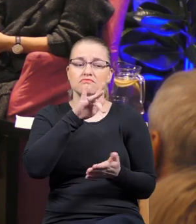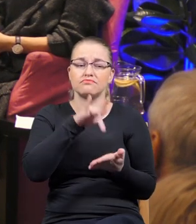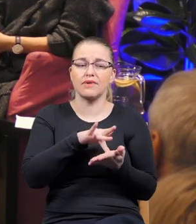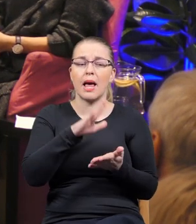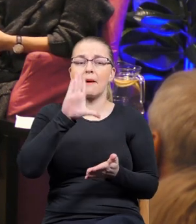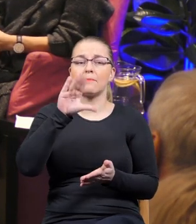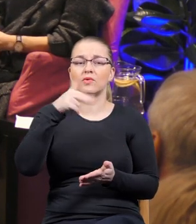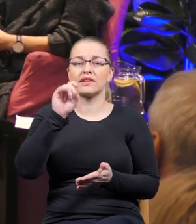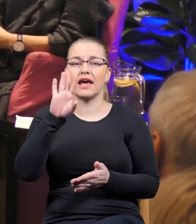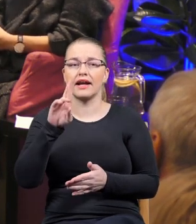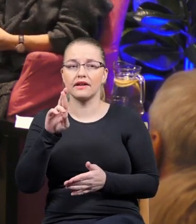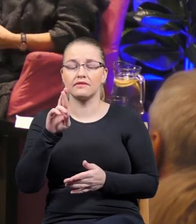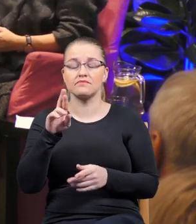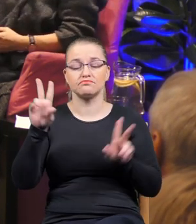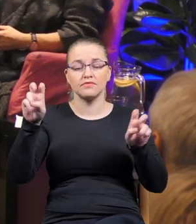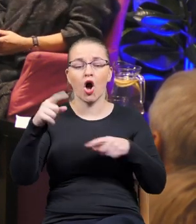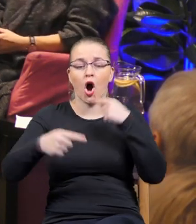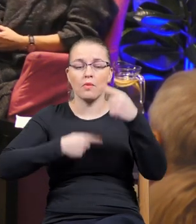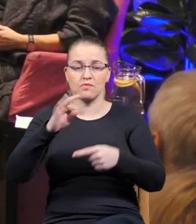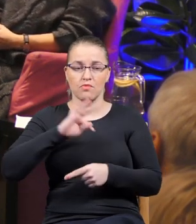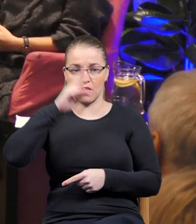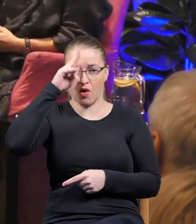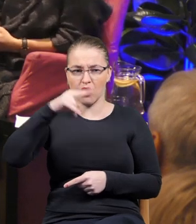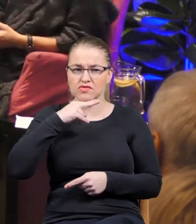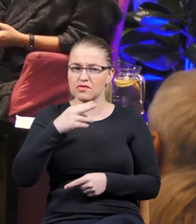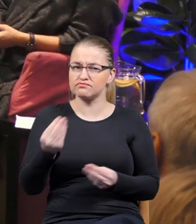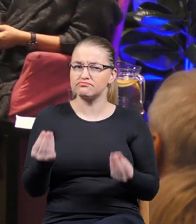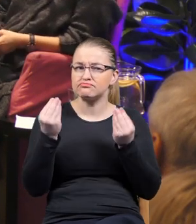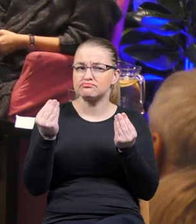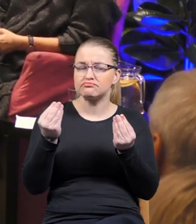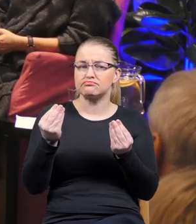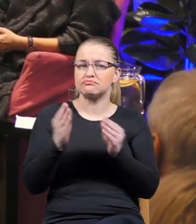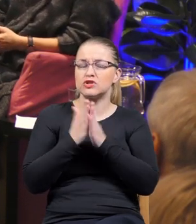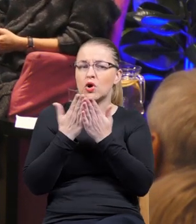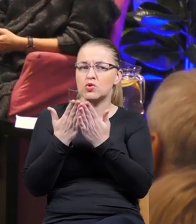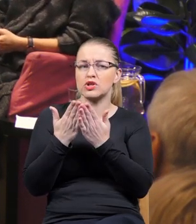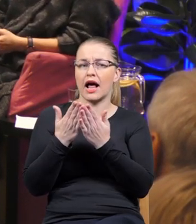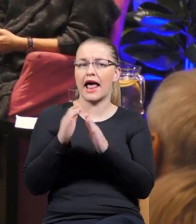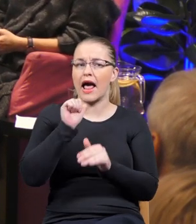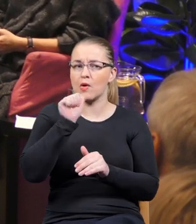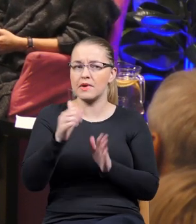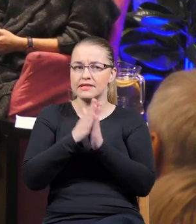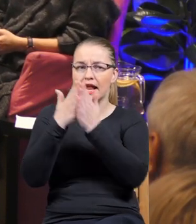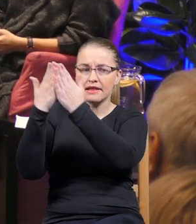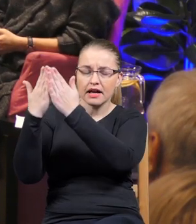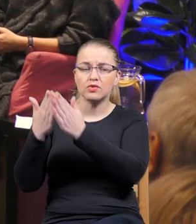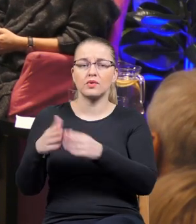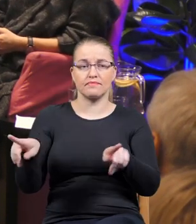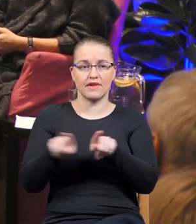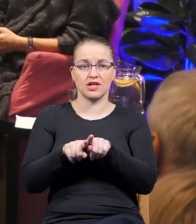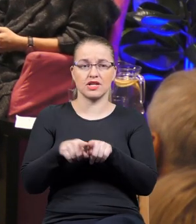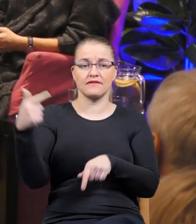ojcu, wyjątkowe dzieło w ogóle w literaturze europejskiej i nagroda Angelusa za rok 2007.